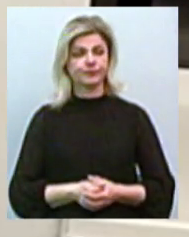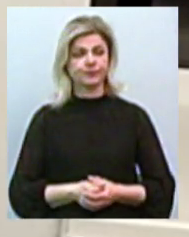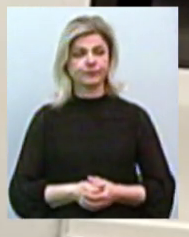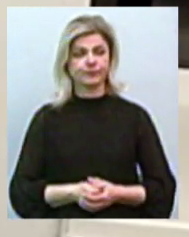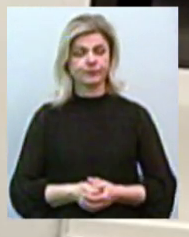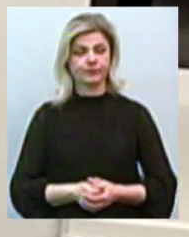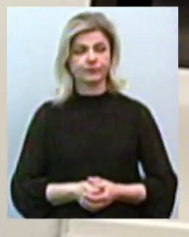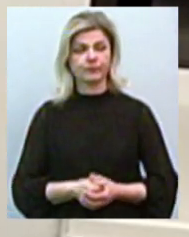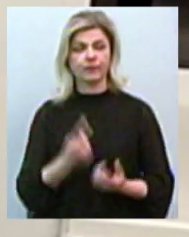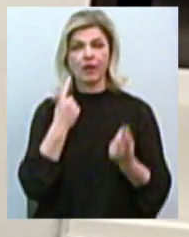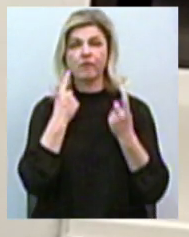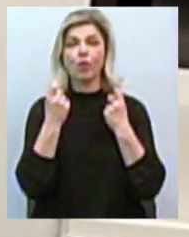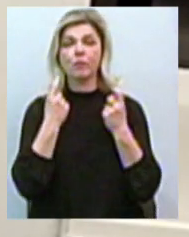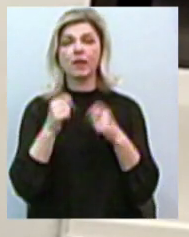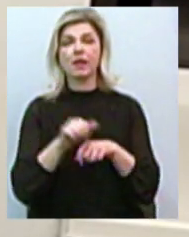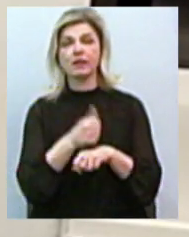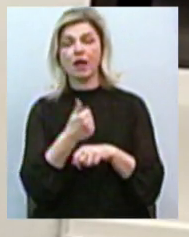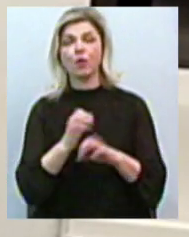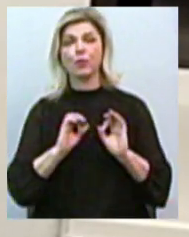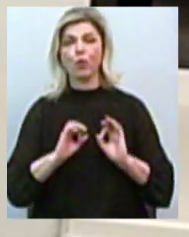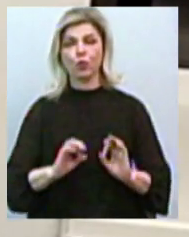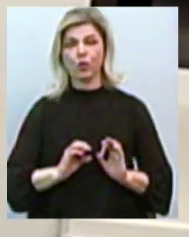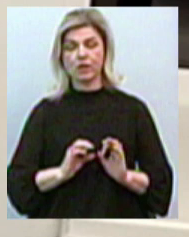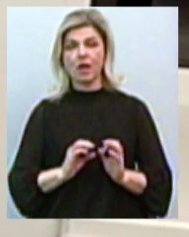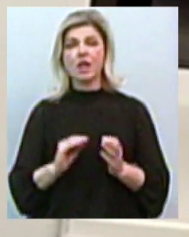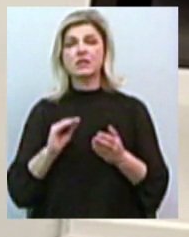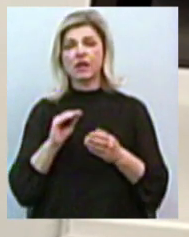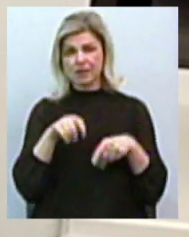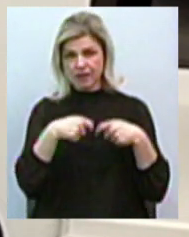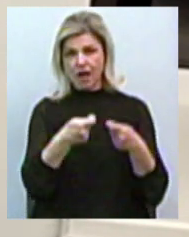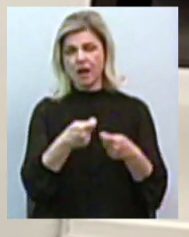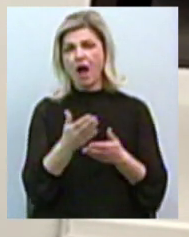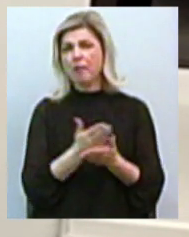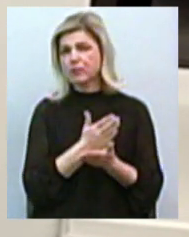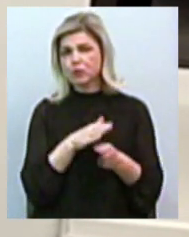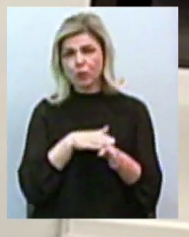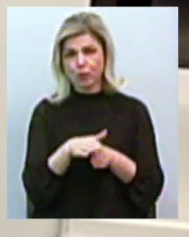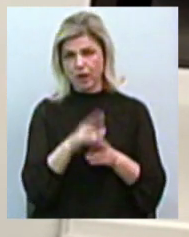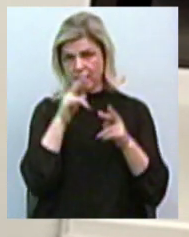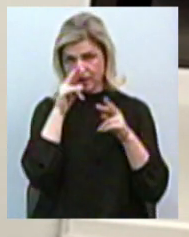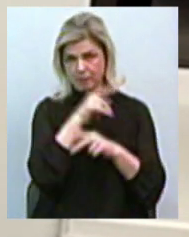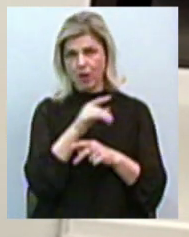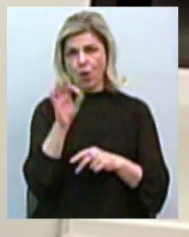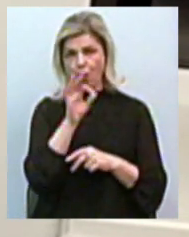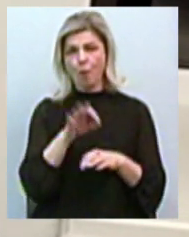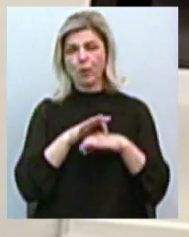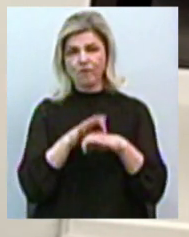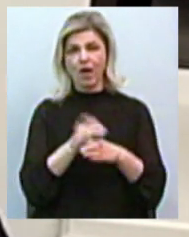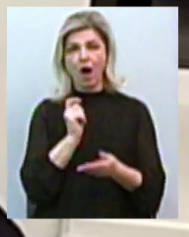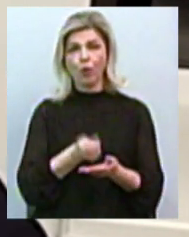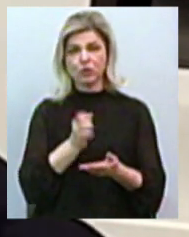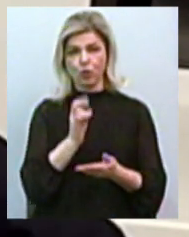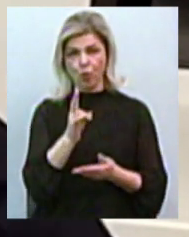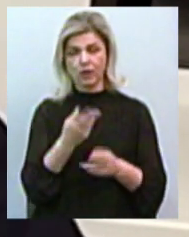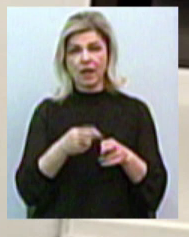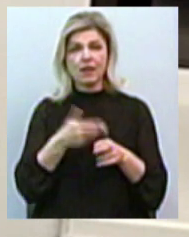інформацію Генеральну прокуратуру занесли абсолютно неправдиву стосовно проведення аукціону. І це легко